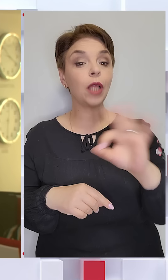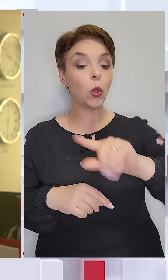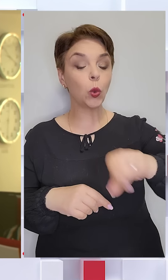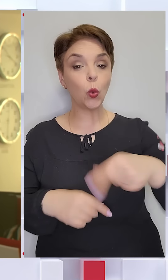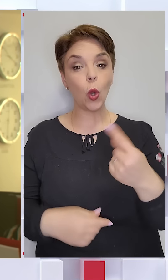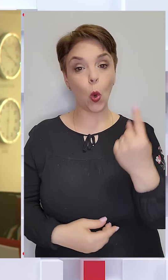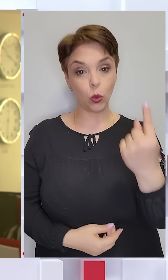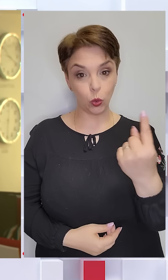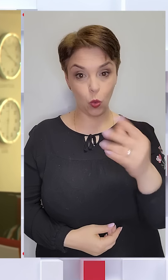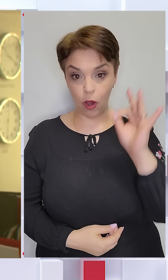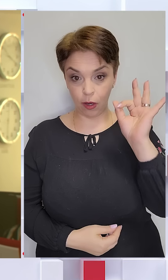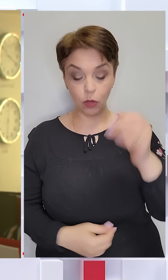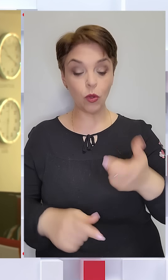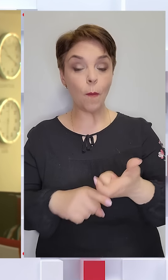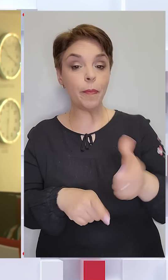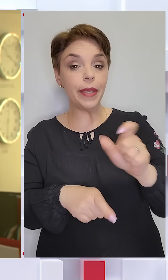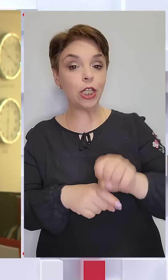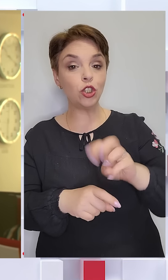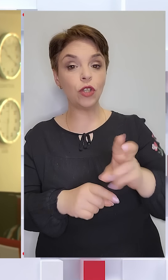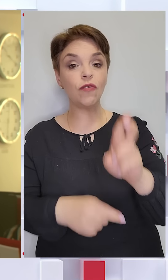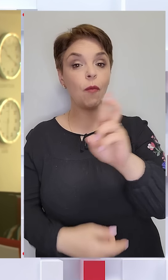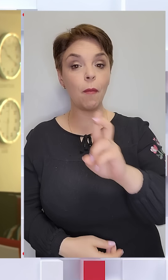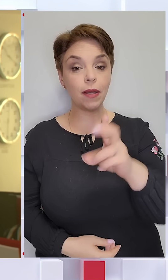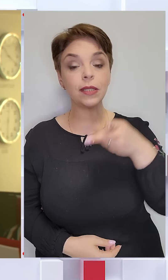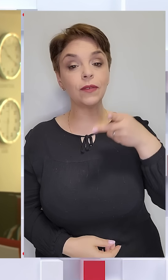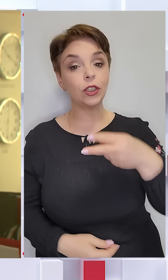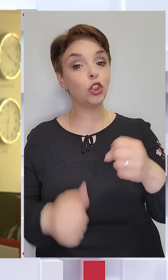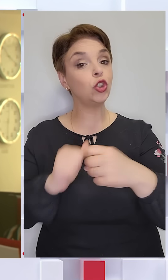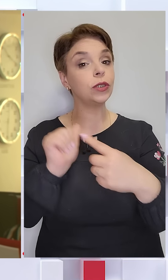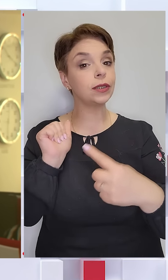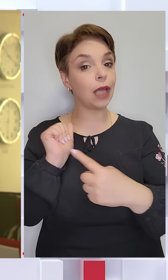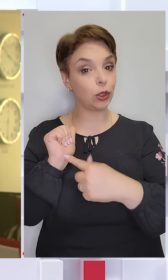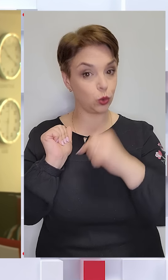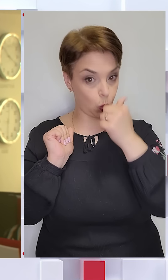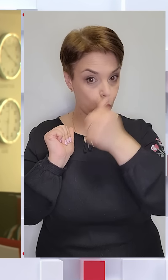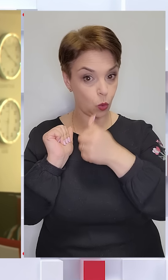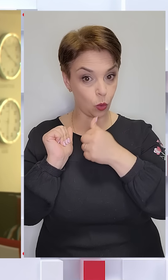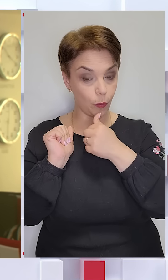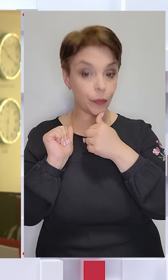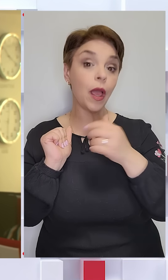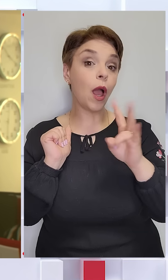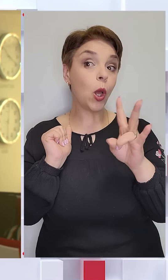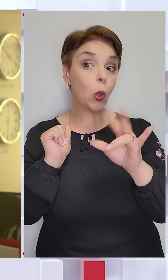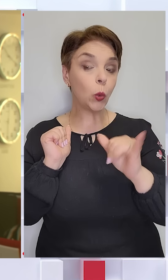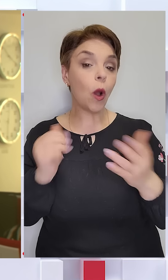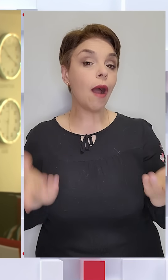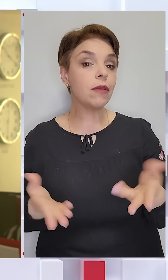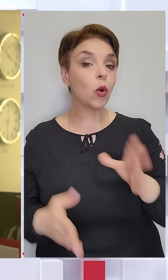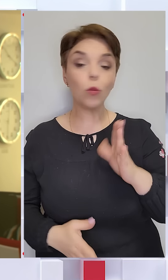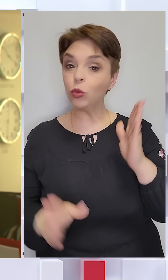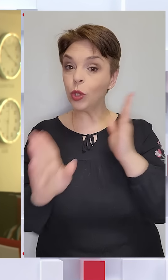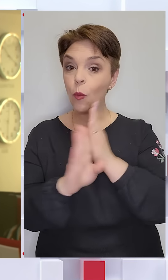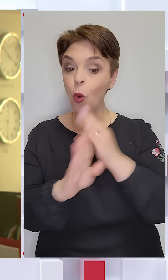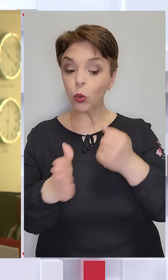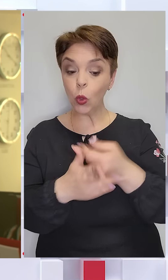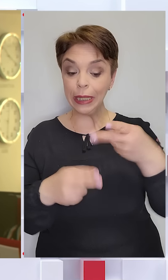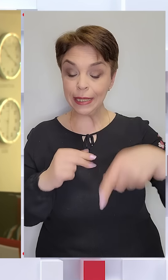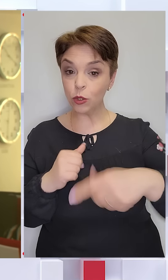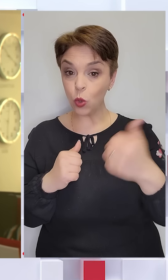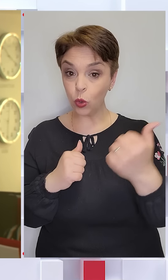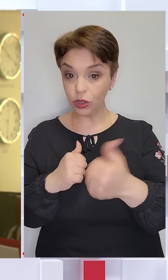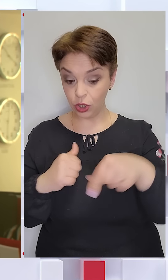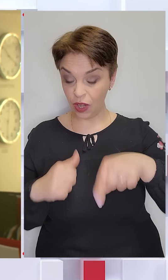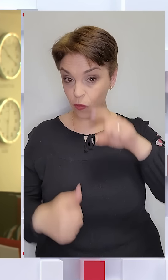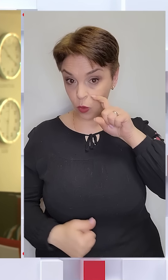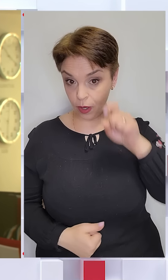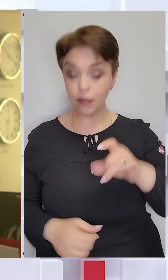,1 градуса більше, ніж у березні 2016-го. Ну а якою буде погода до кінця цього тижня в